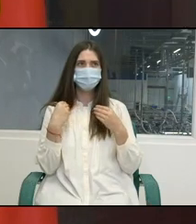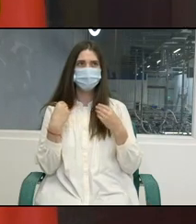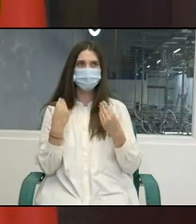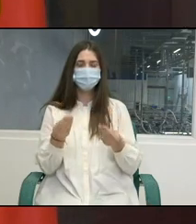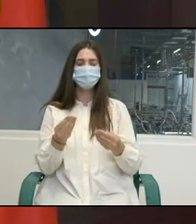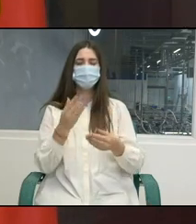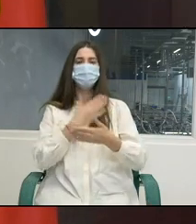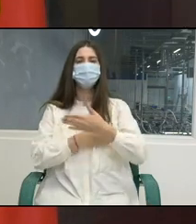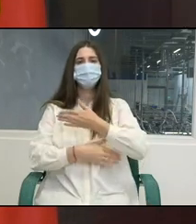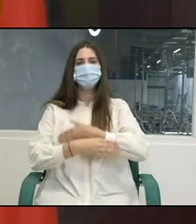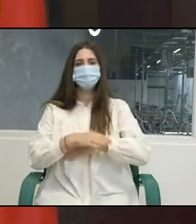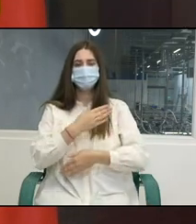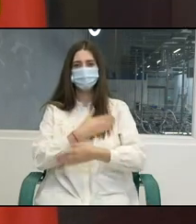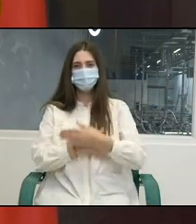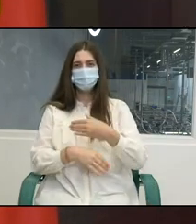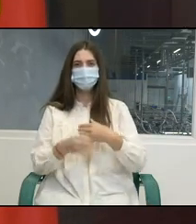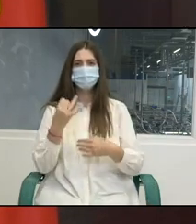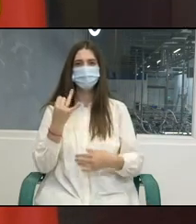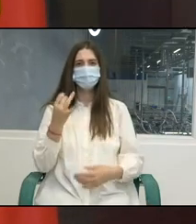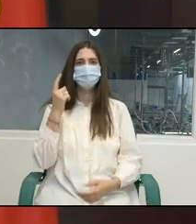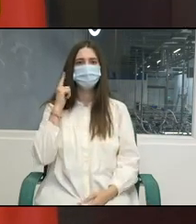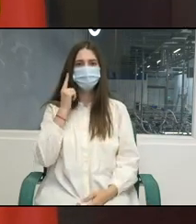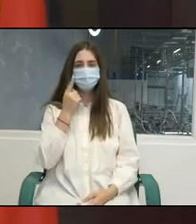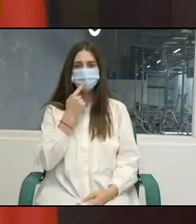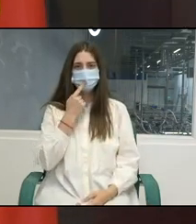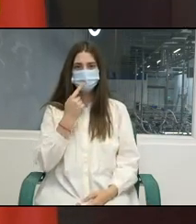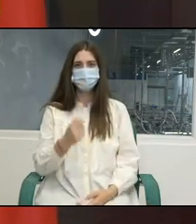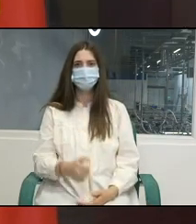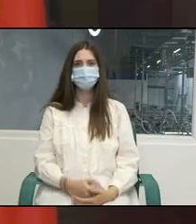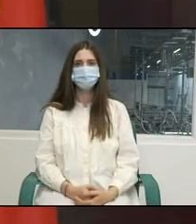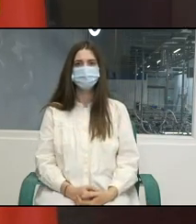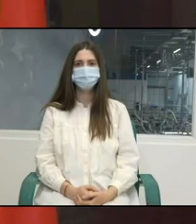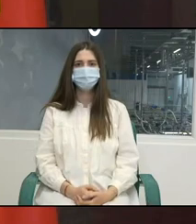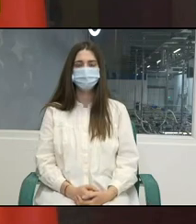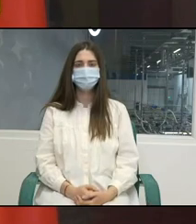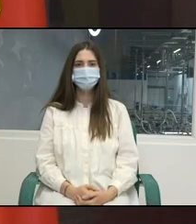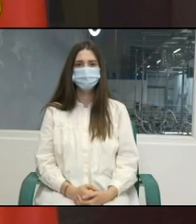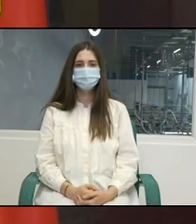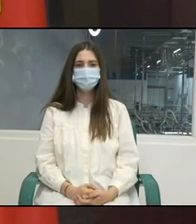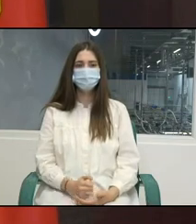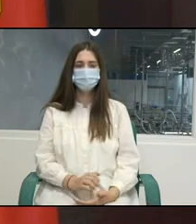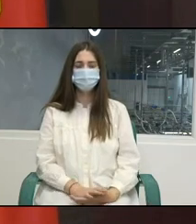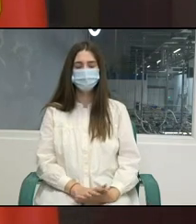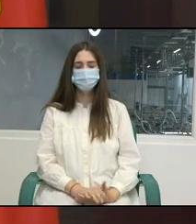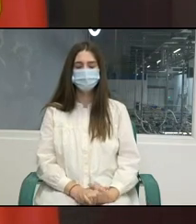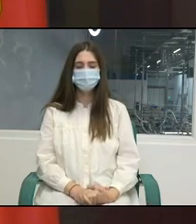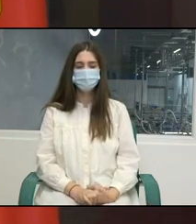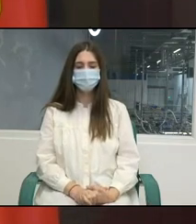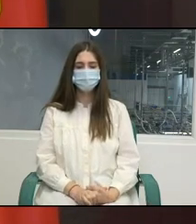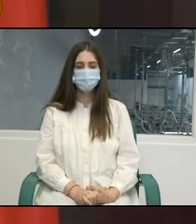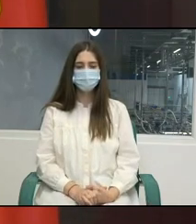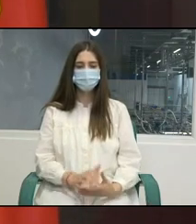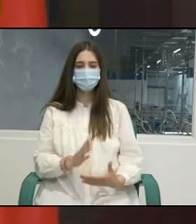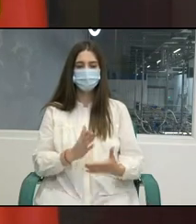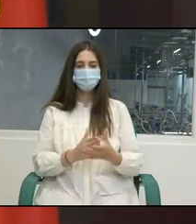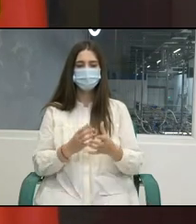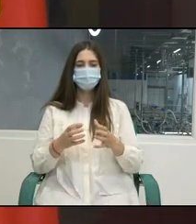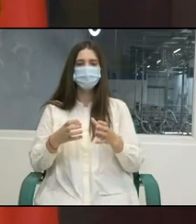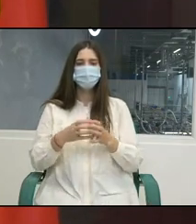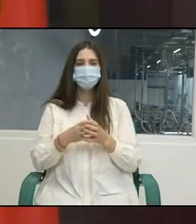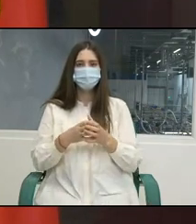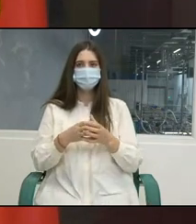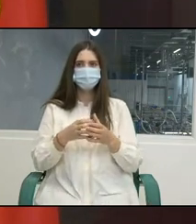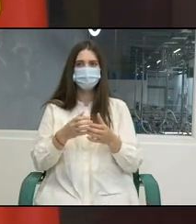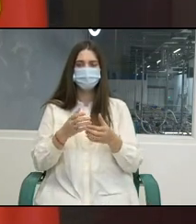asistență din partea Organizației Internaționale a Muncii în parteneriat cu Guvernul Republicii Moldova, în parteneriat cu